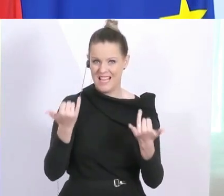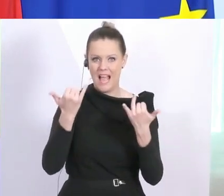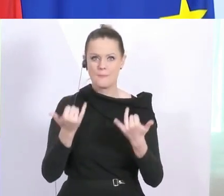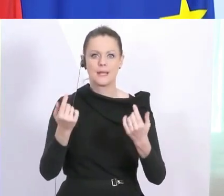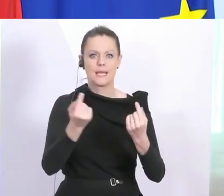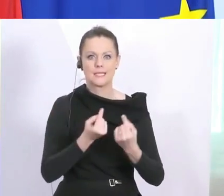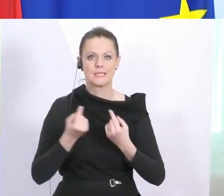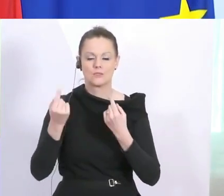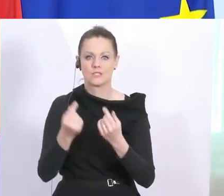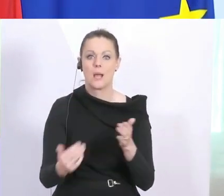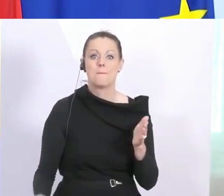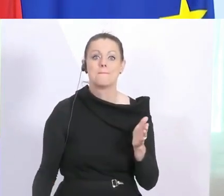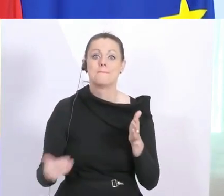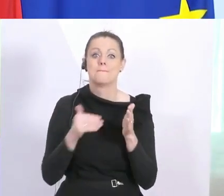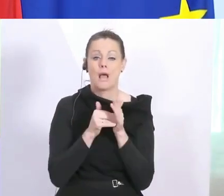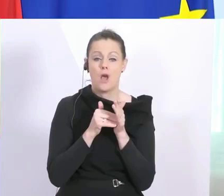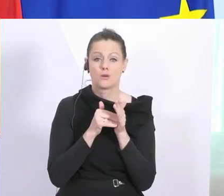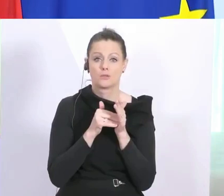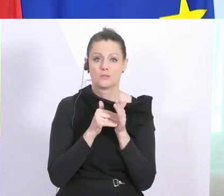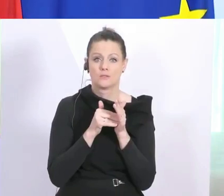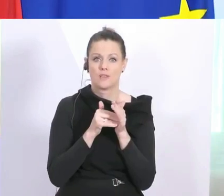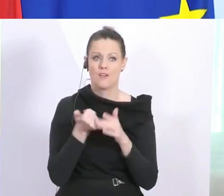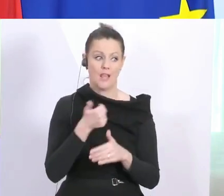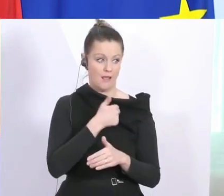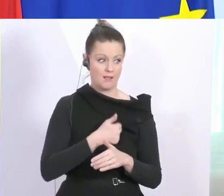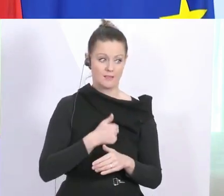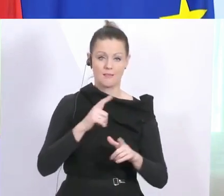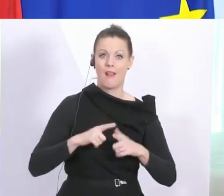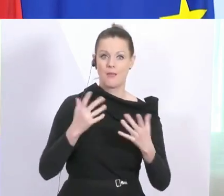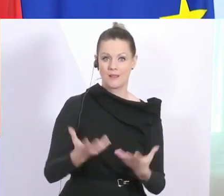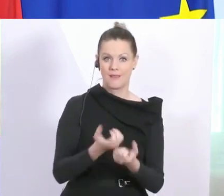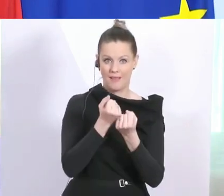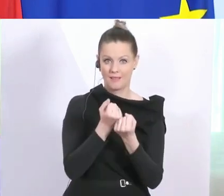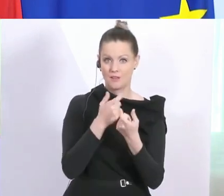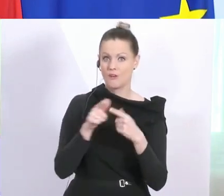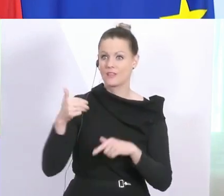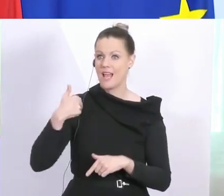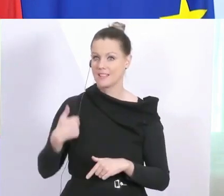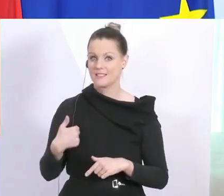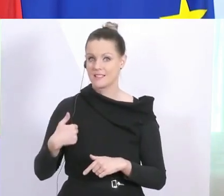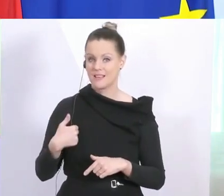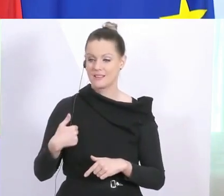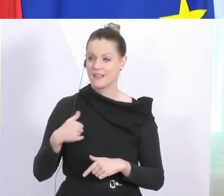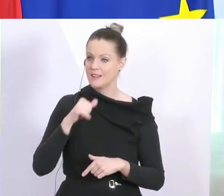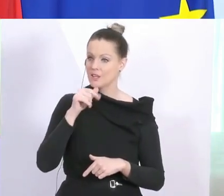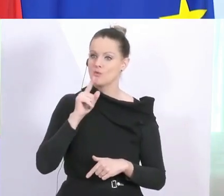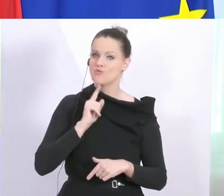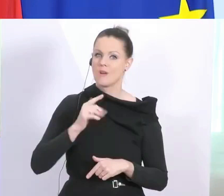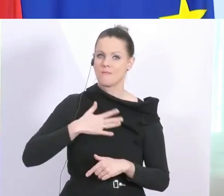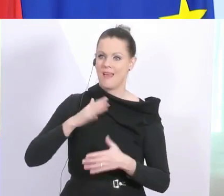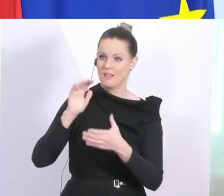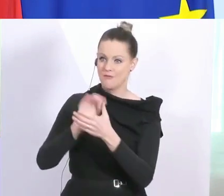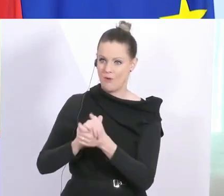Situation macht es notwendig, einerseits um Leben zu retten und andererseits, weil ich nicht nur in meinem Freundeskreis, sondern bei allen